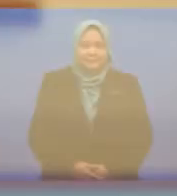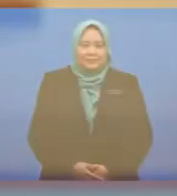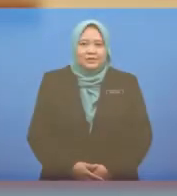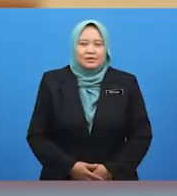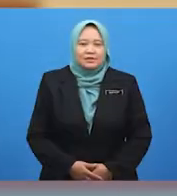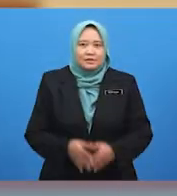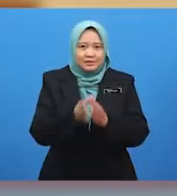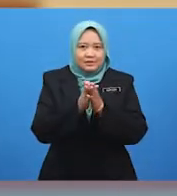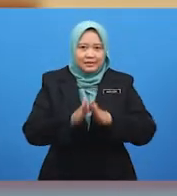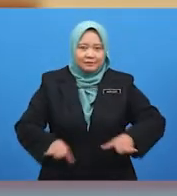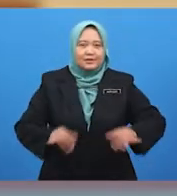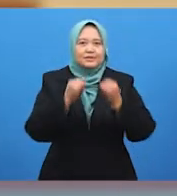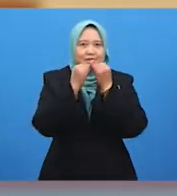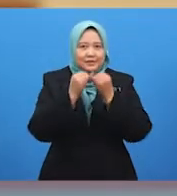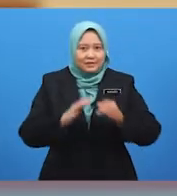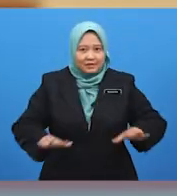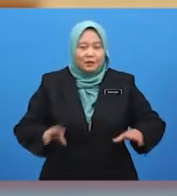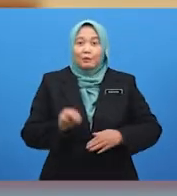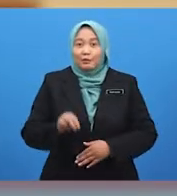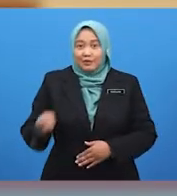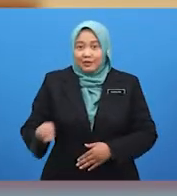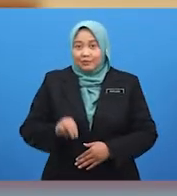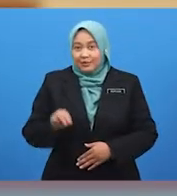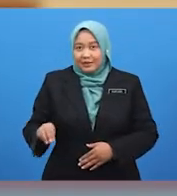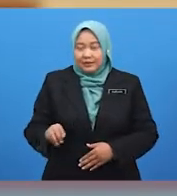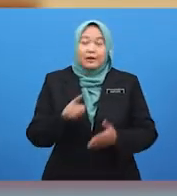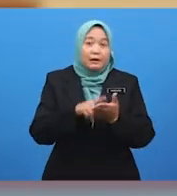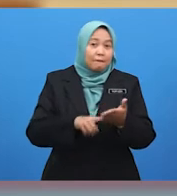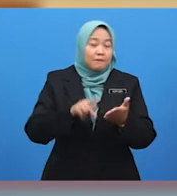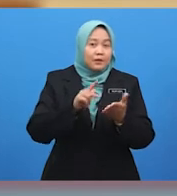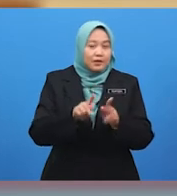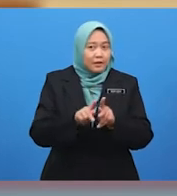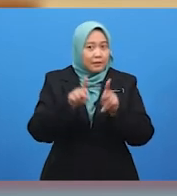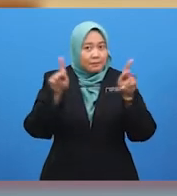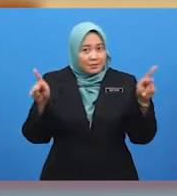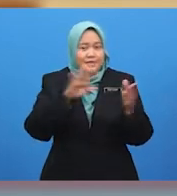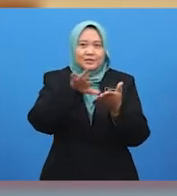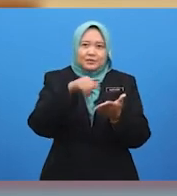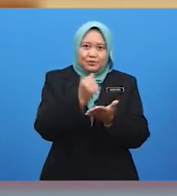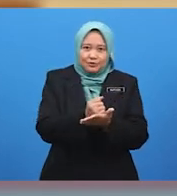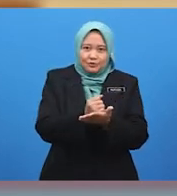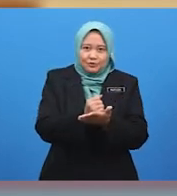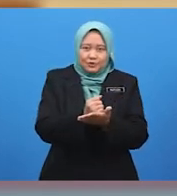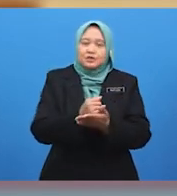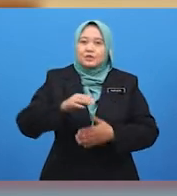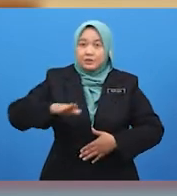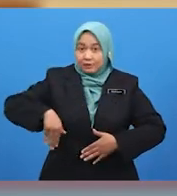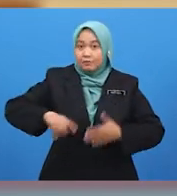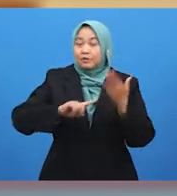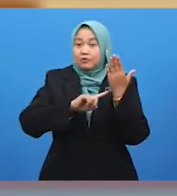Selamat sejahtera murid-murid. Apa khabar semua? Sebelum Cikgu meneruskan pembelajaran pada hari ini,